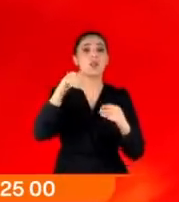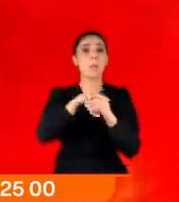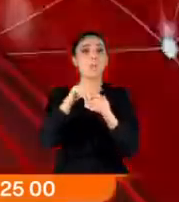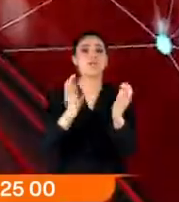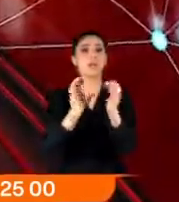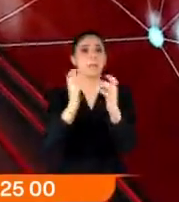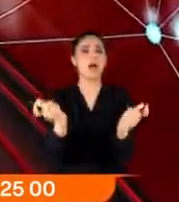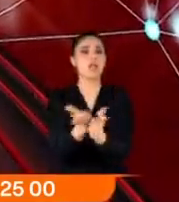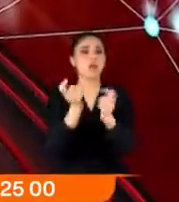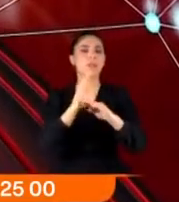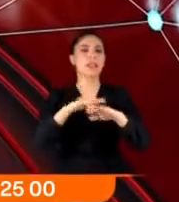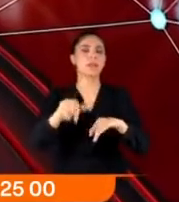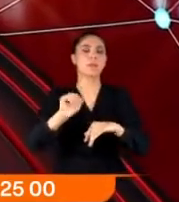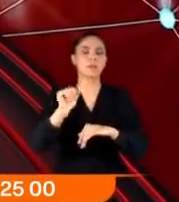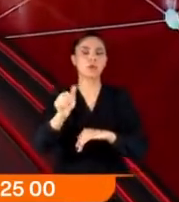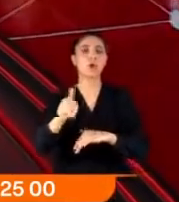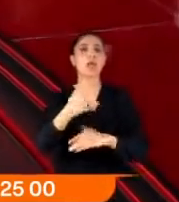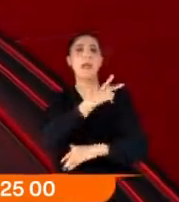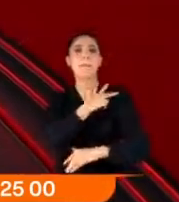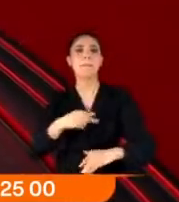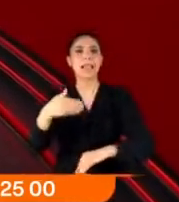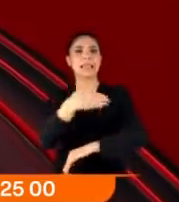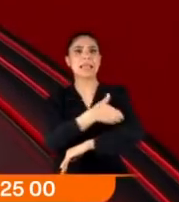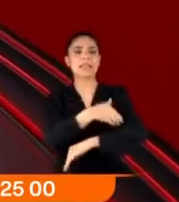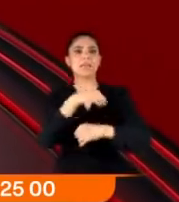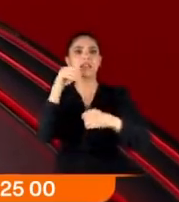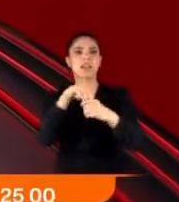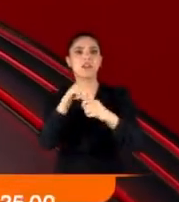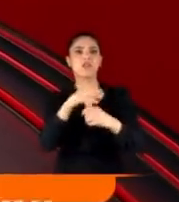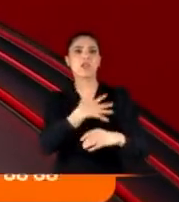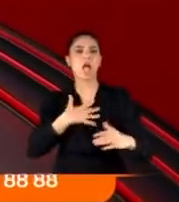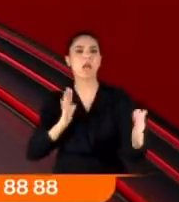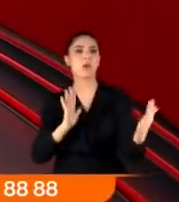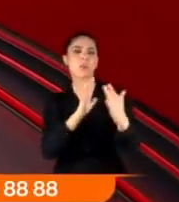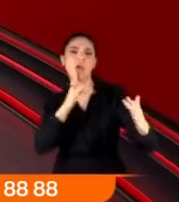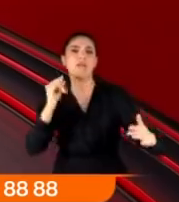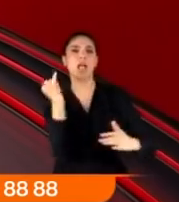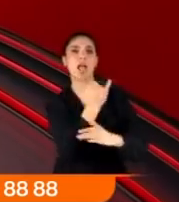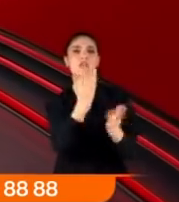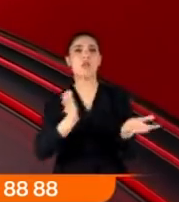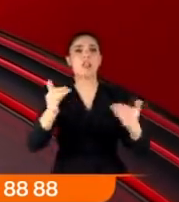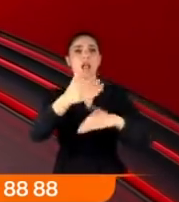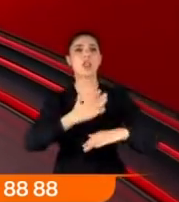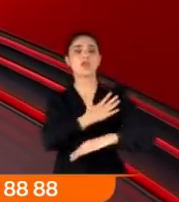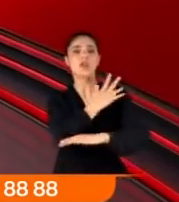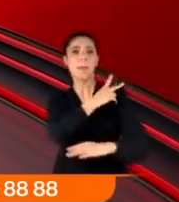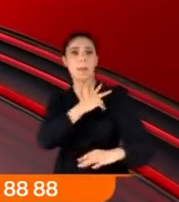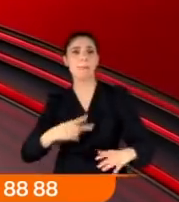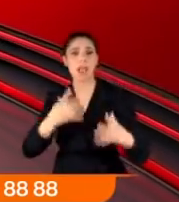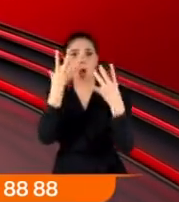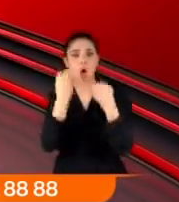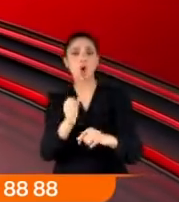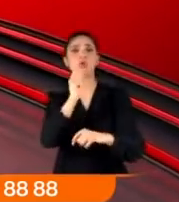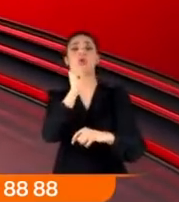mecliste parti grubunu topladı bugün. Belediye hizmetleri üzerinden ana muhalefeti eleştirdi. Salondakilere CHP'li belediyelerin